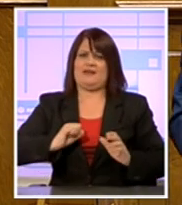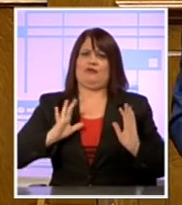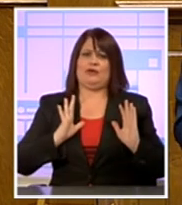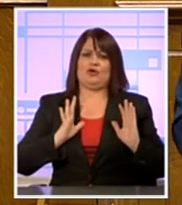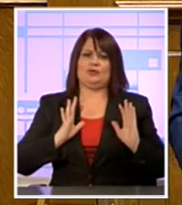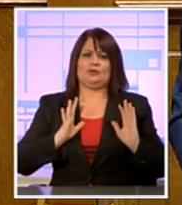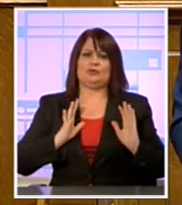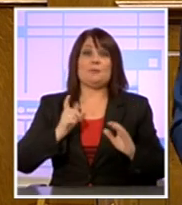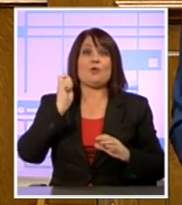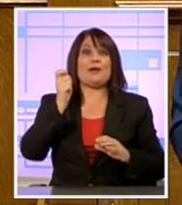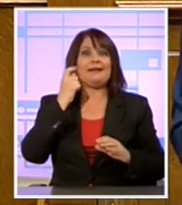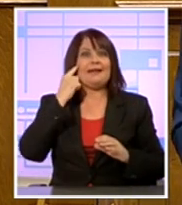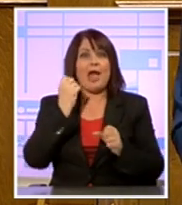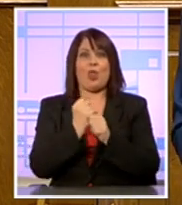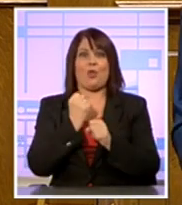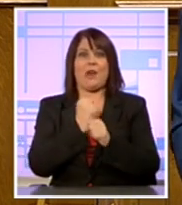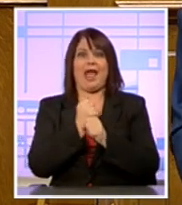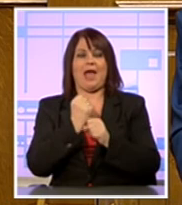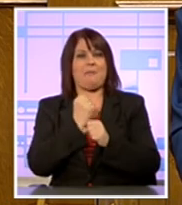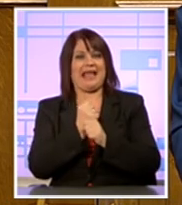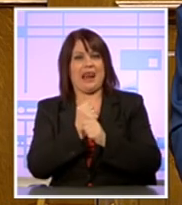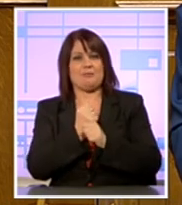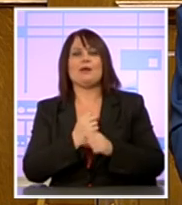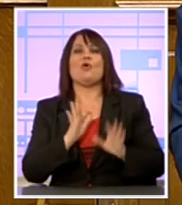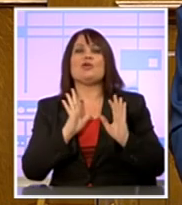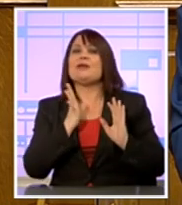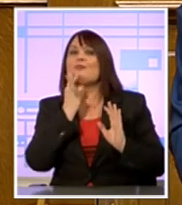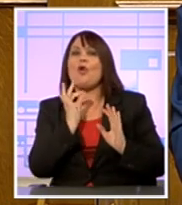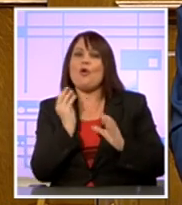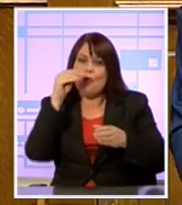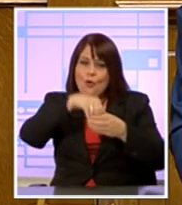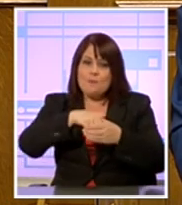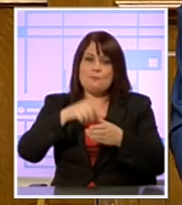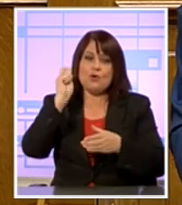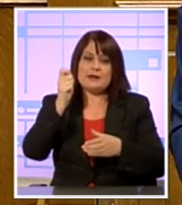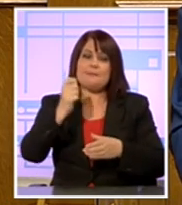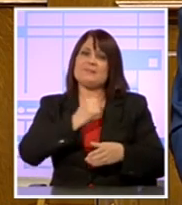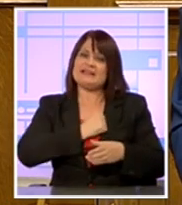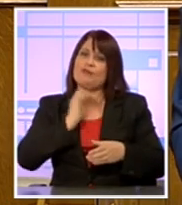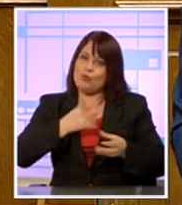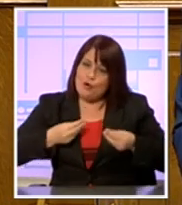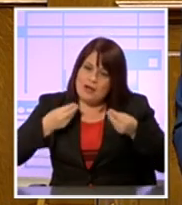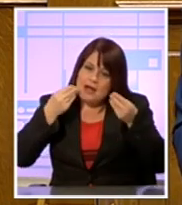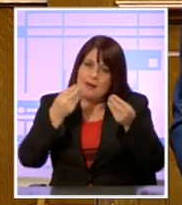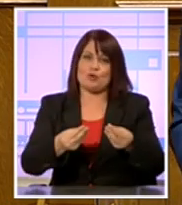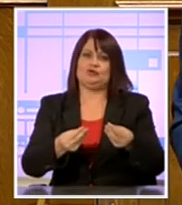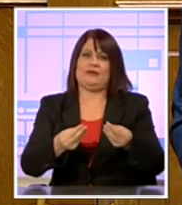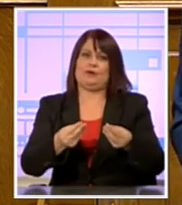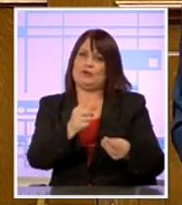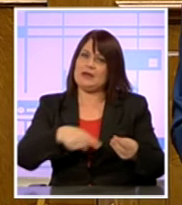πολιτική ως επάγγελμα. Αν βρίσκομαι εδώ είναι γιατί πιστεύω ότι μπορώ να προσφέρω στο κοινό καλό.